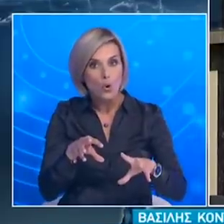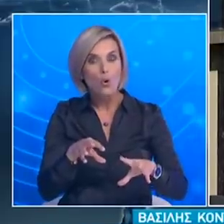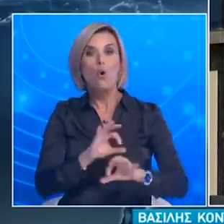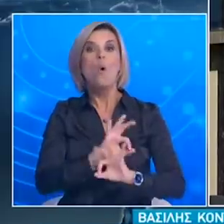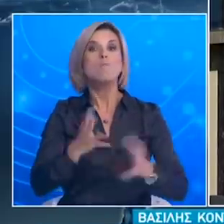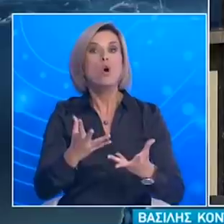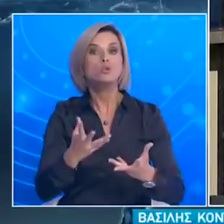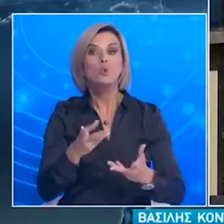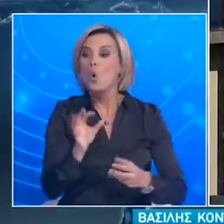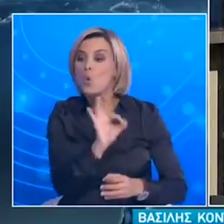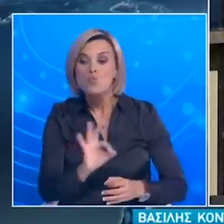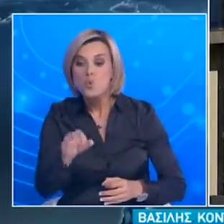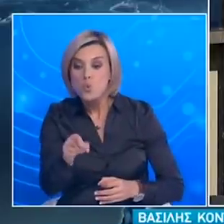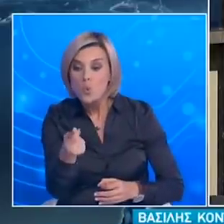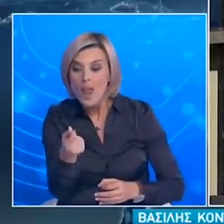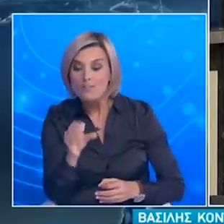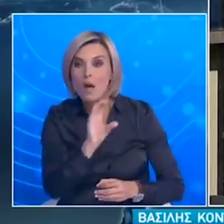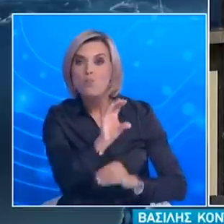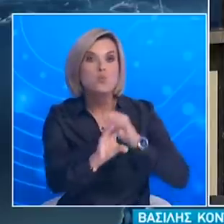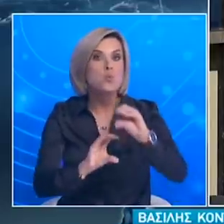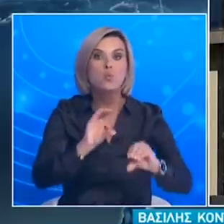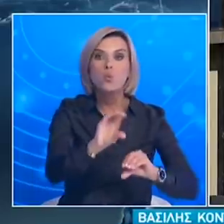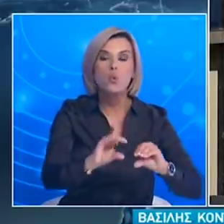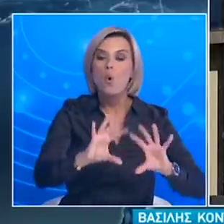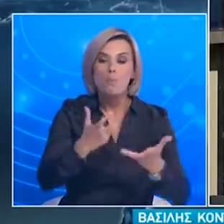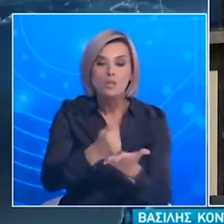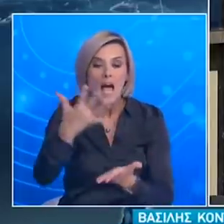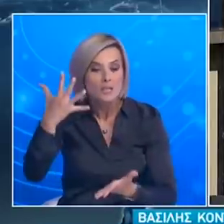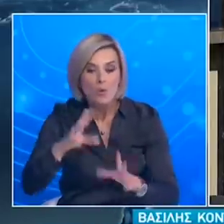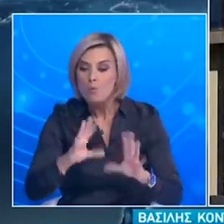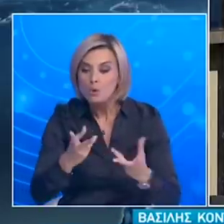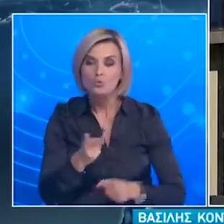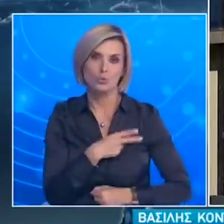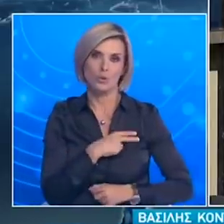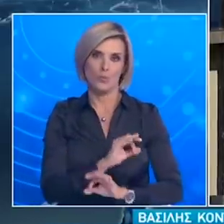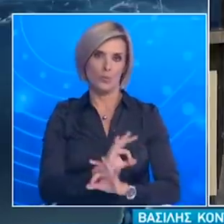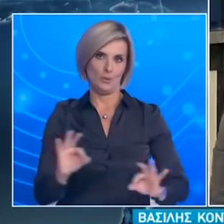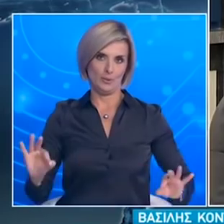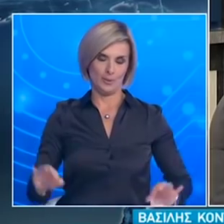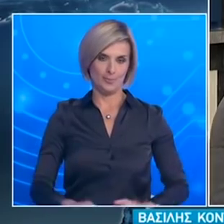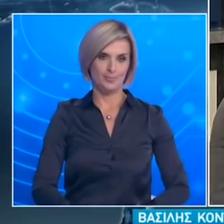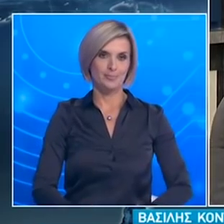τόπο Και να γνωρίζει επίσης που πήγε, πώς αξιοποιήθηκε η συγκεκριμένη δωρεά